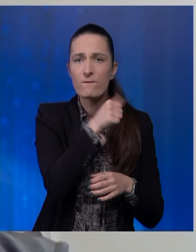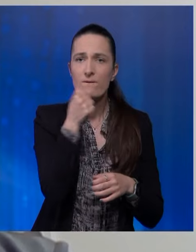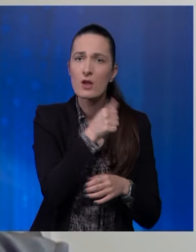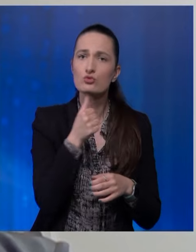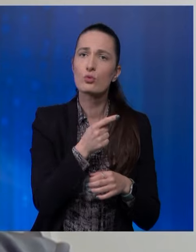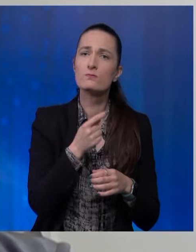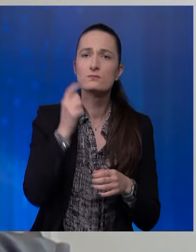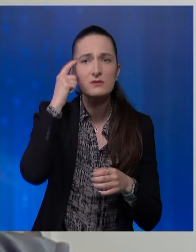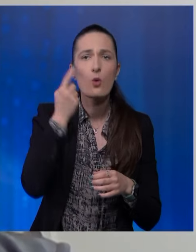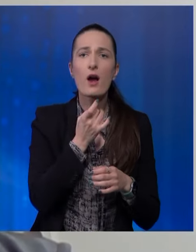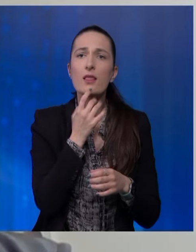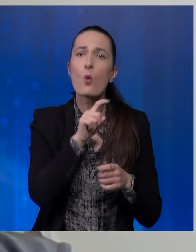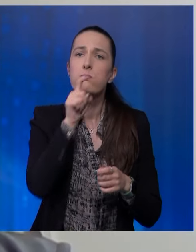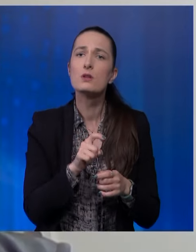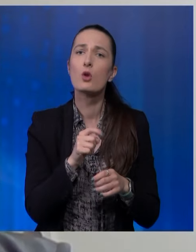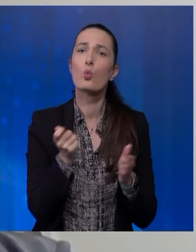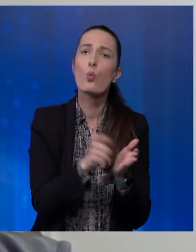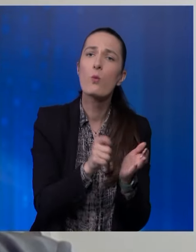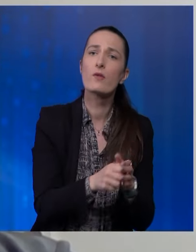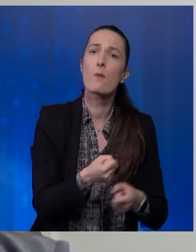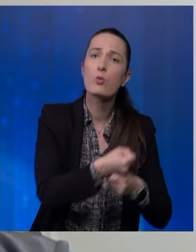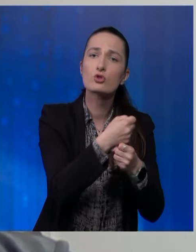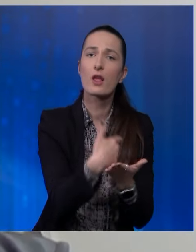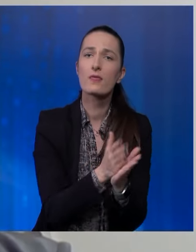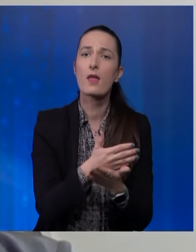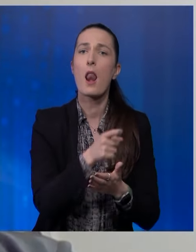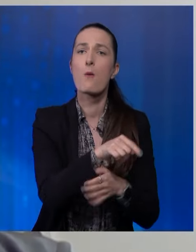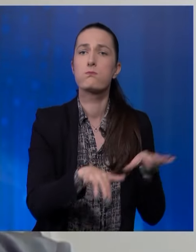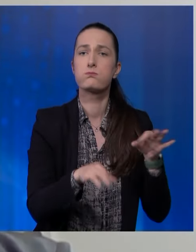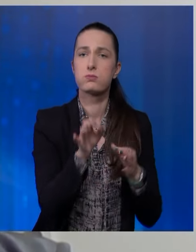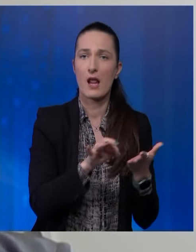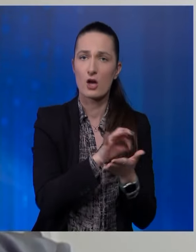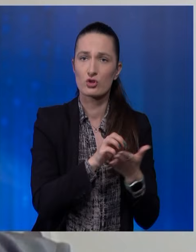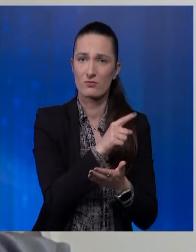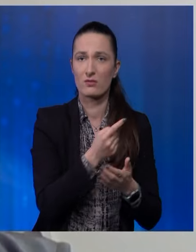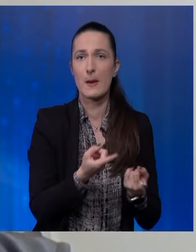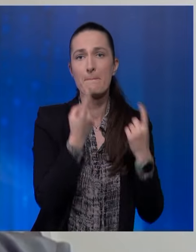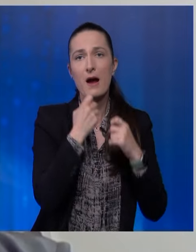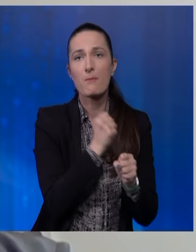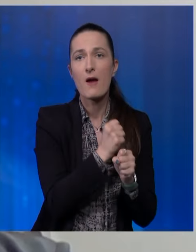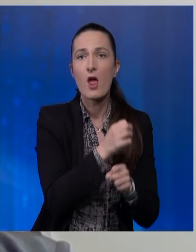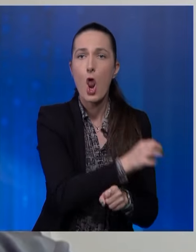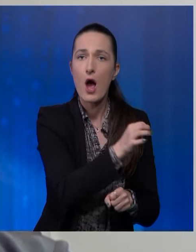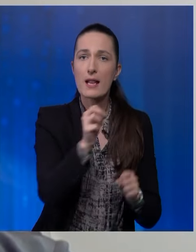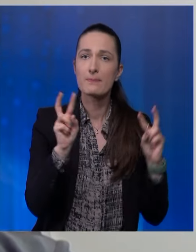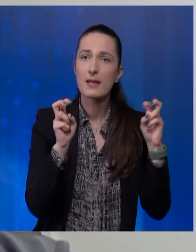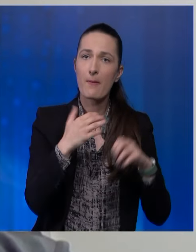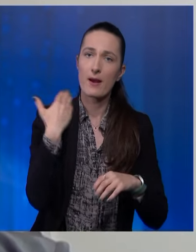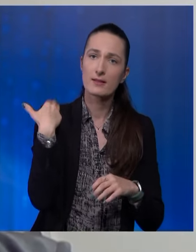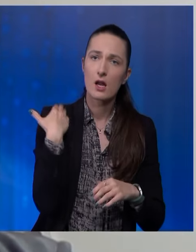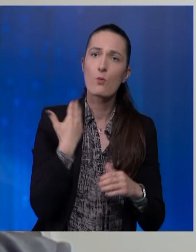kada je u pitanju kupovina podrške dijela birača, na način da se ipak bave lokalnim temama na terenu, da se uveliko